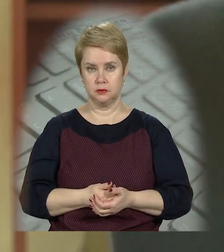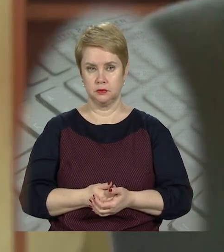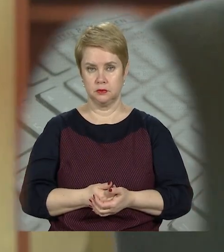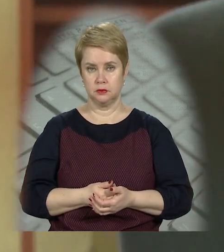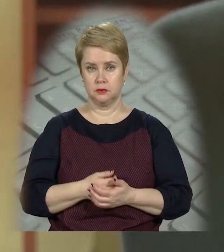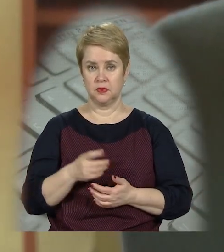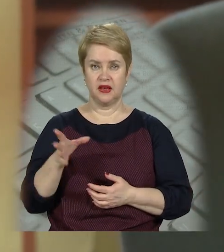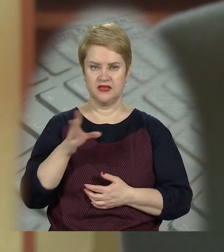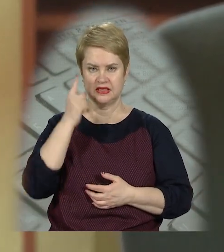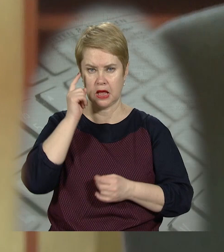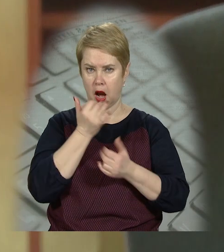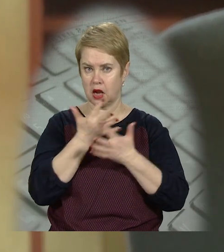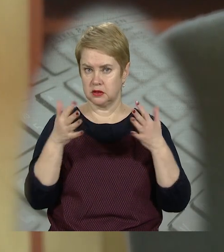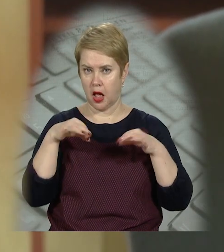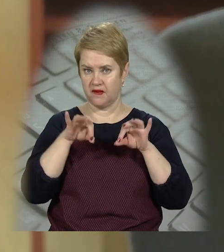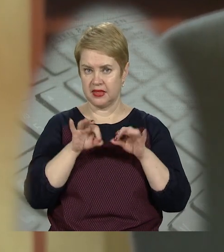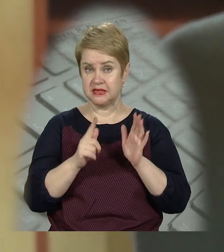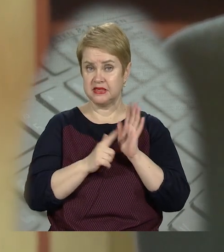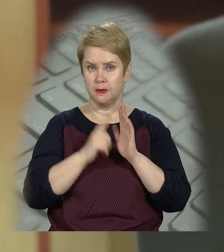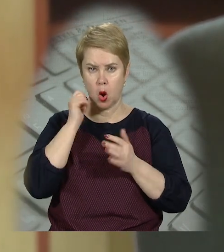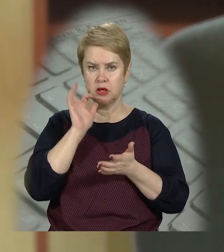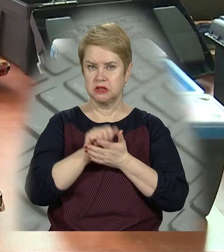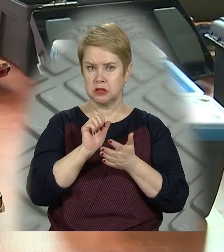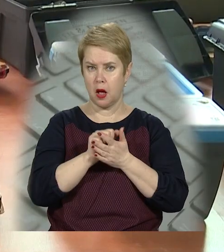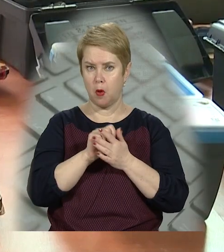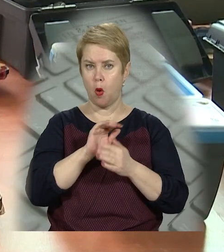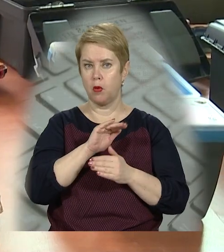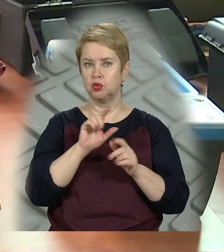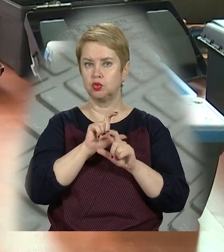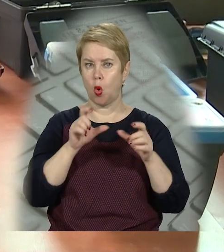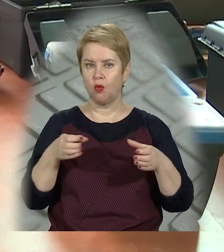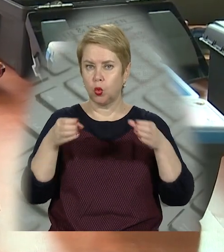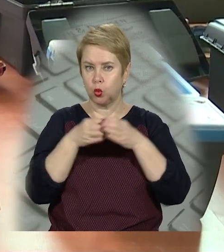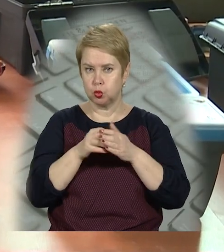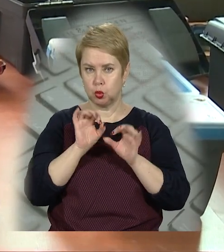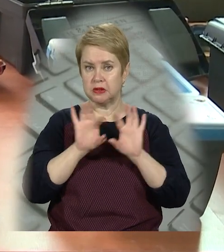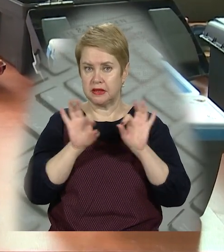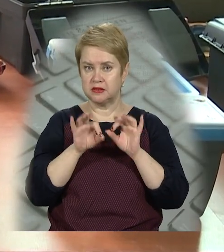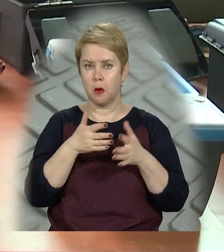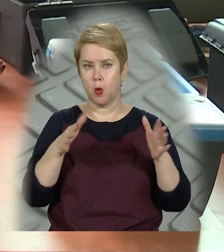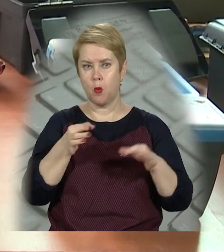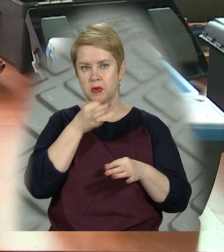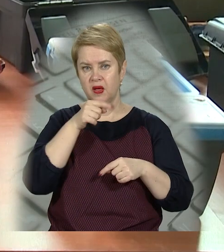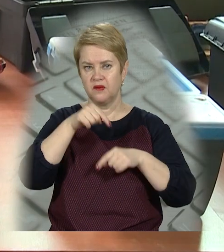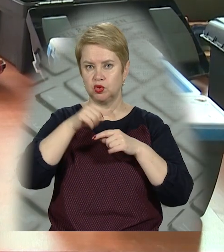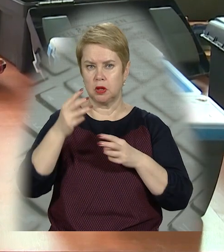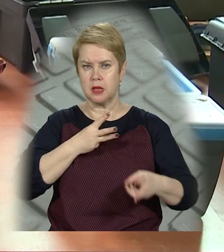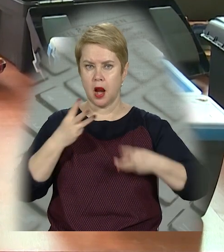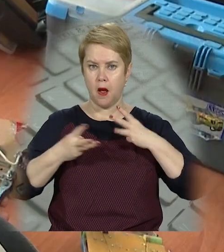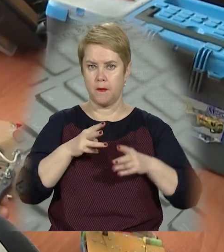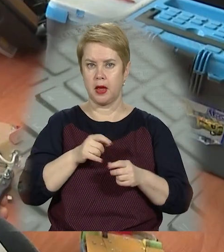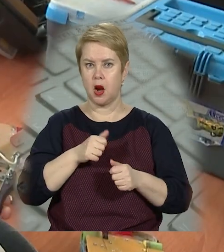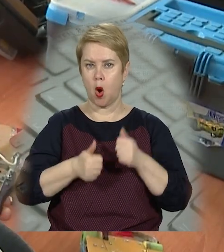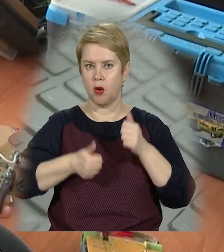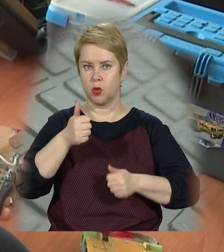Ален знає всі різновиди автівок. Із 7 років займається у позашкільному гуртку. Ділиться, найбільше подобається відчуття драйву при